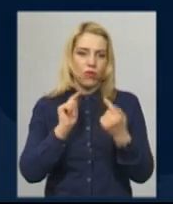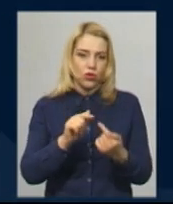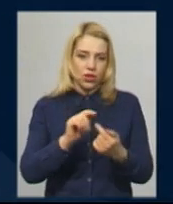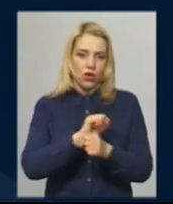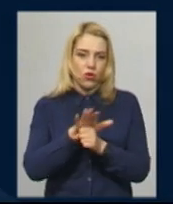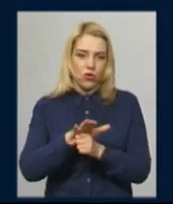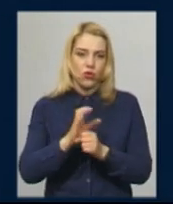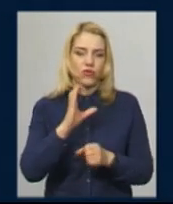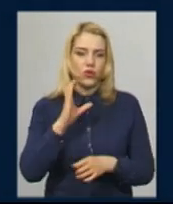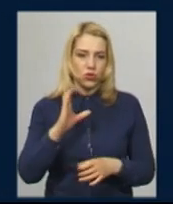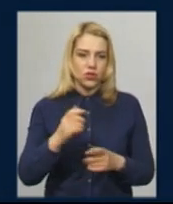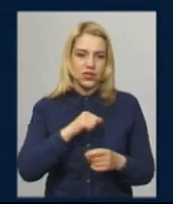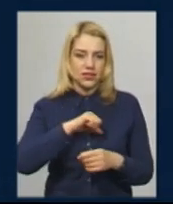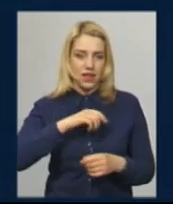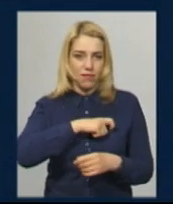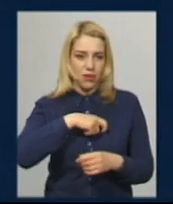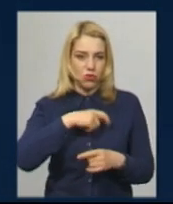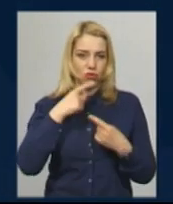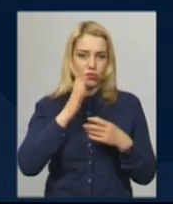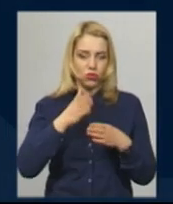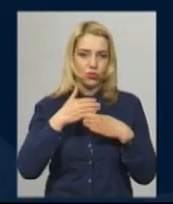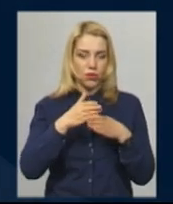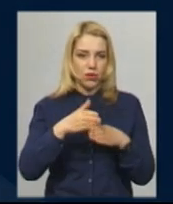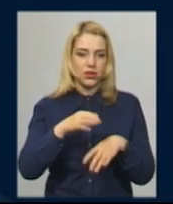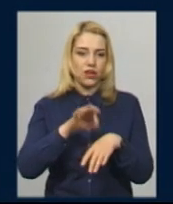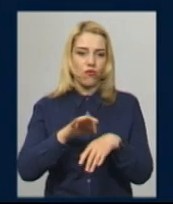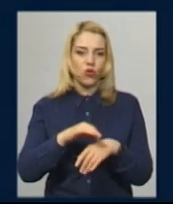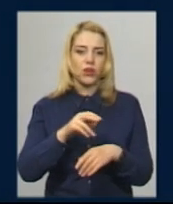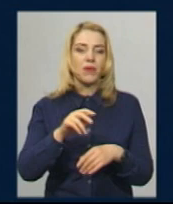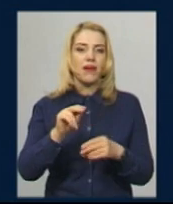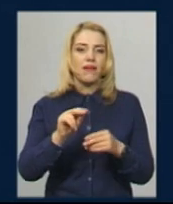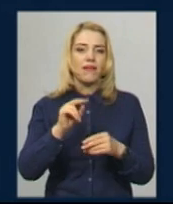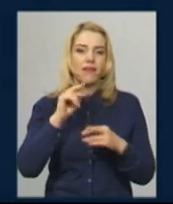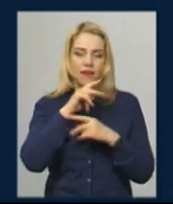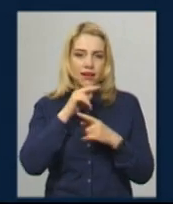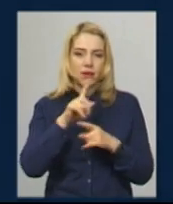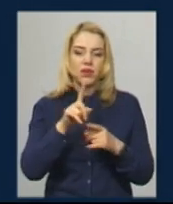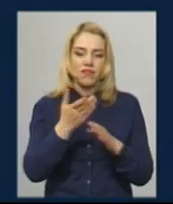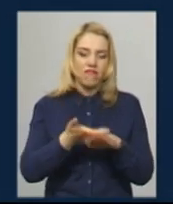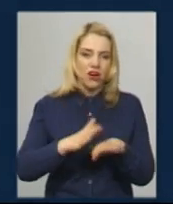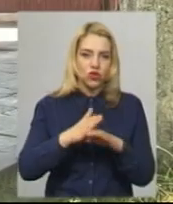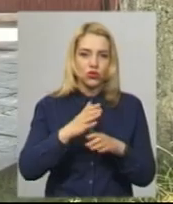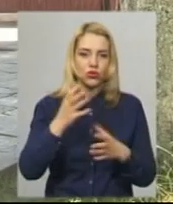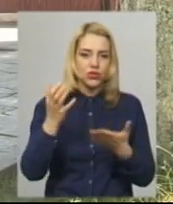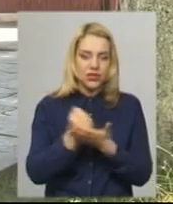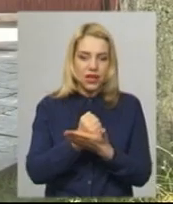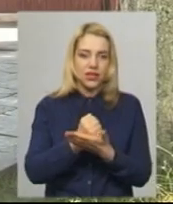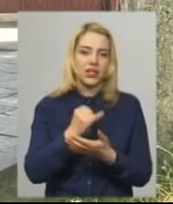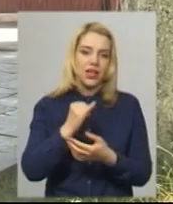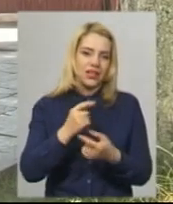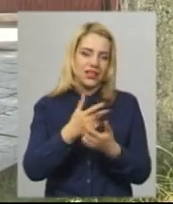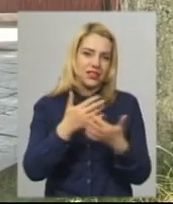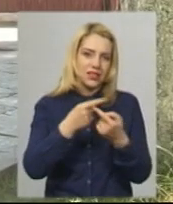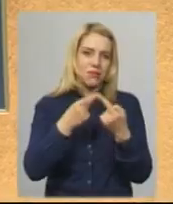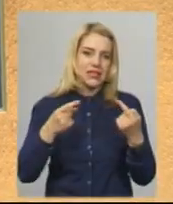який переніс уже COVID-19, каже, що допомагатимуть хворим ліками, які важко дістати, а медикам – засобами захисту. Неляш Пулак,